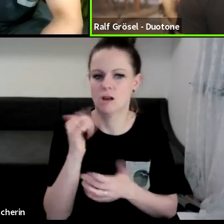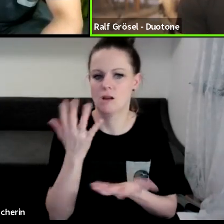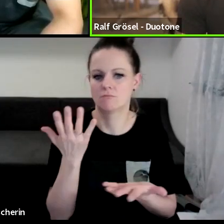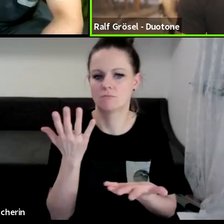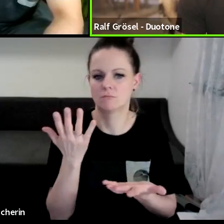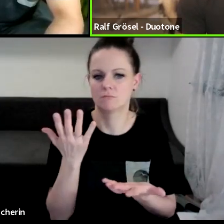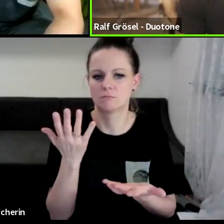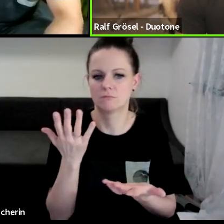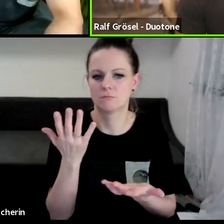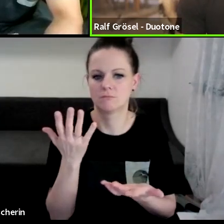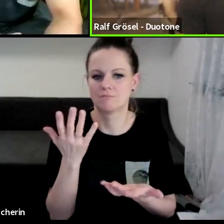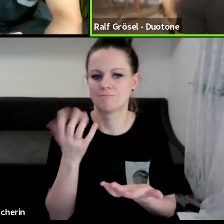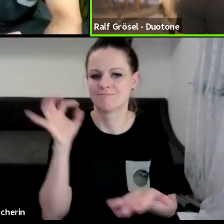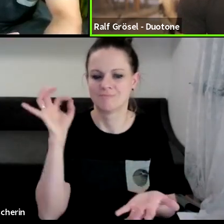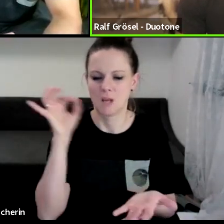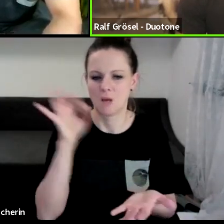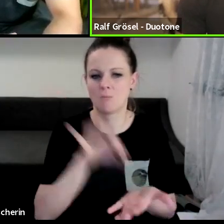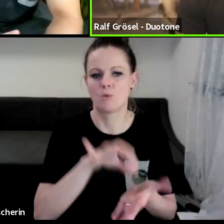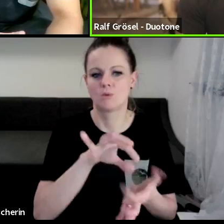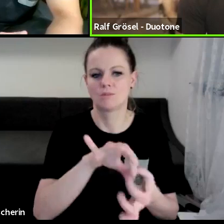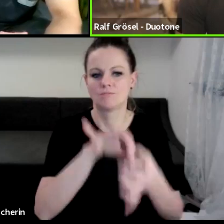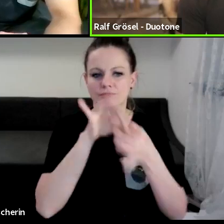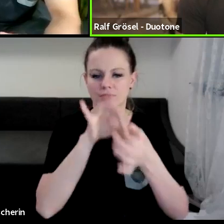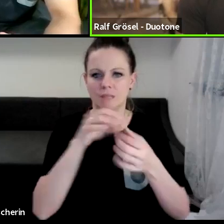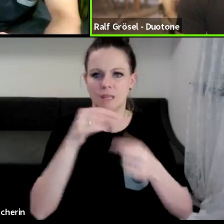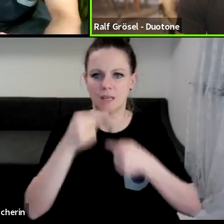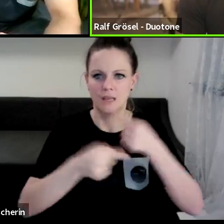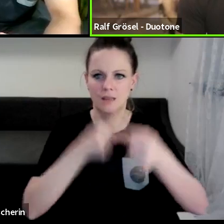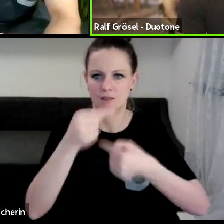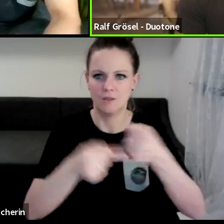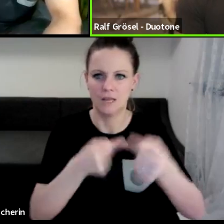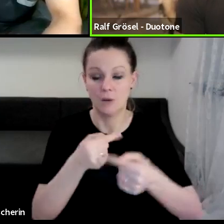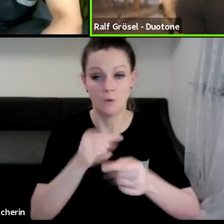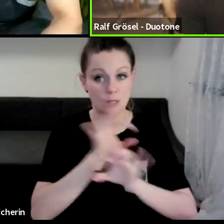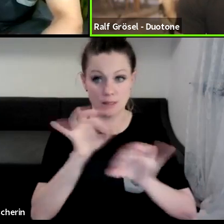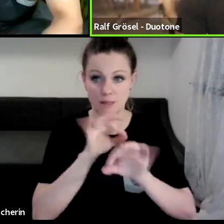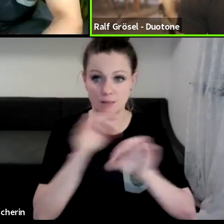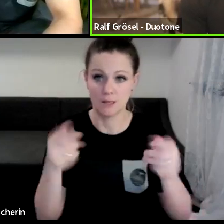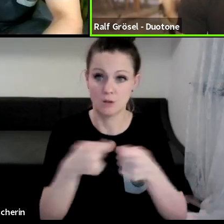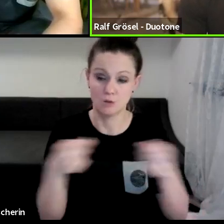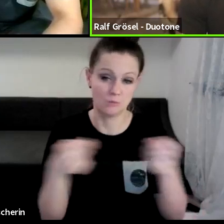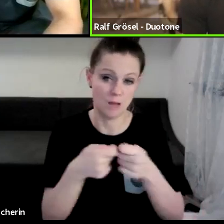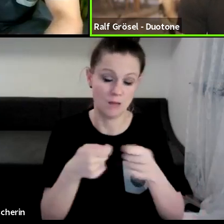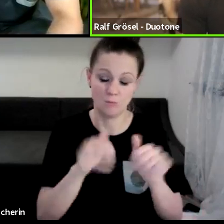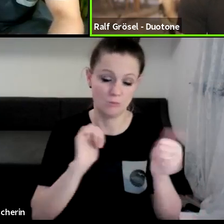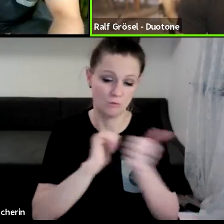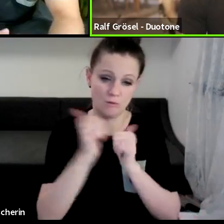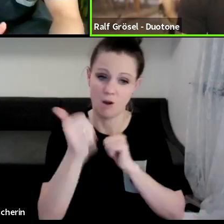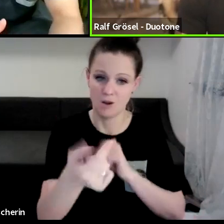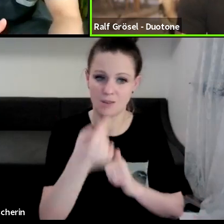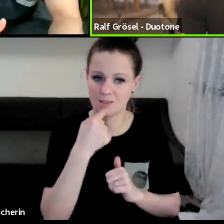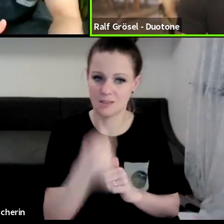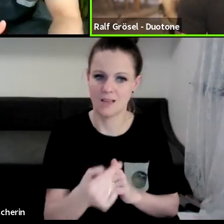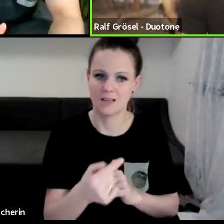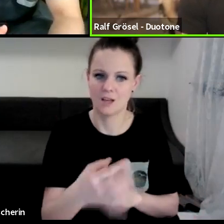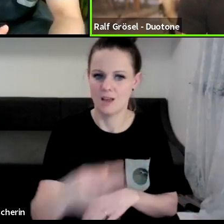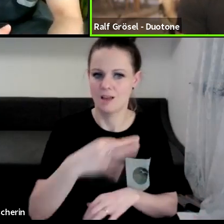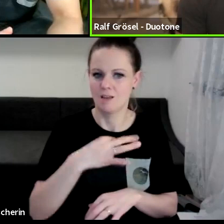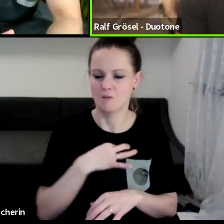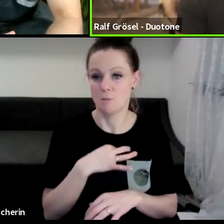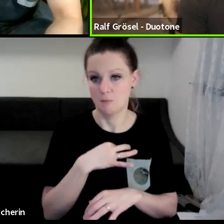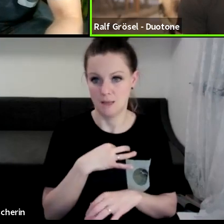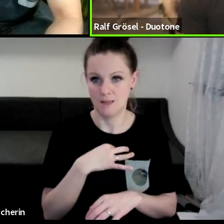in der Entwicklung, wo man, der extrem spannend ist, um das mal vorwegzugreifen, das ist einfach für mich jetzt